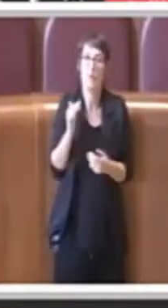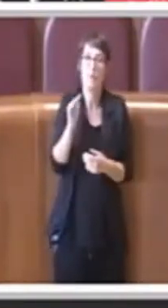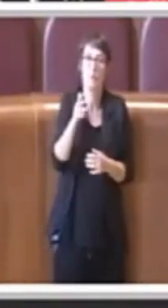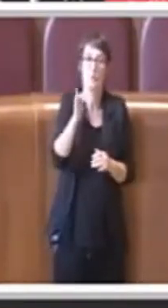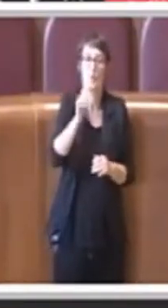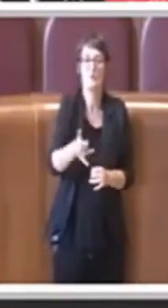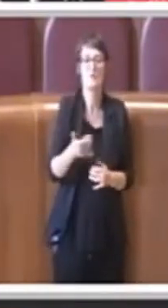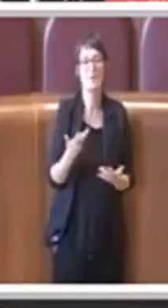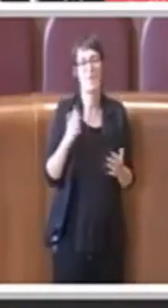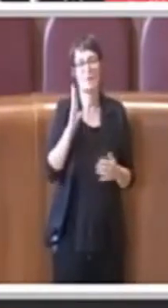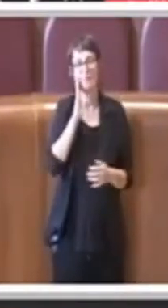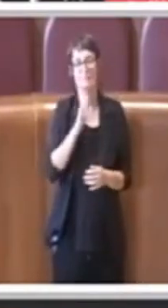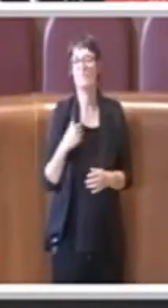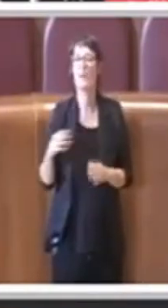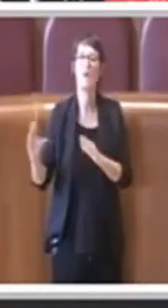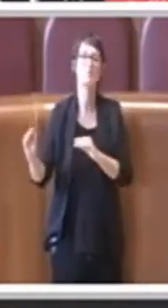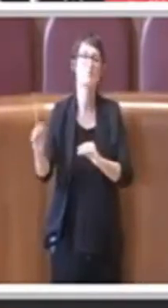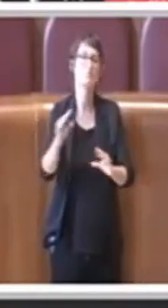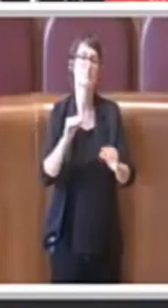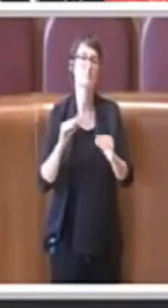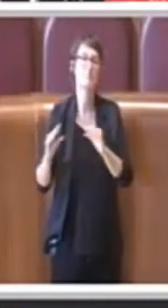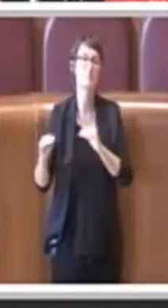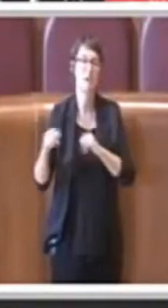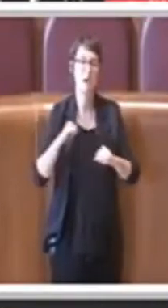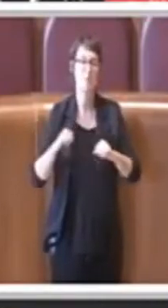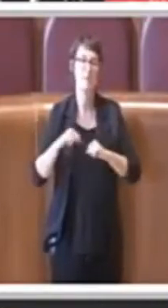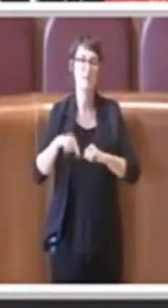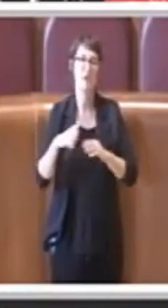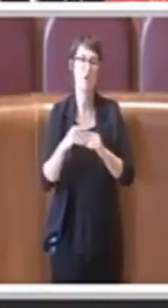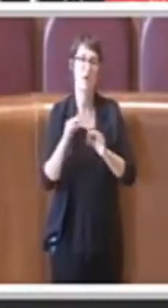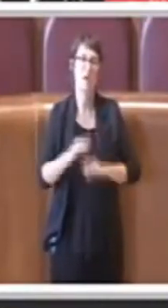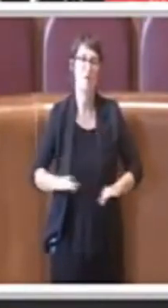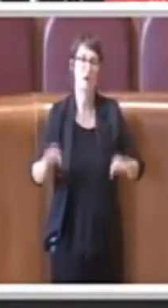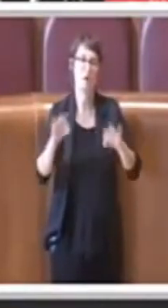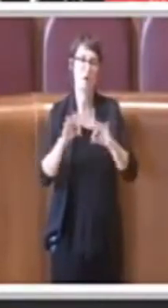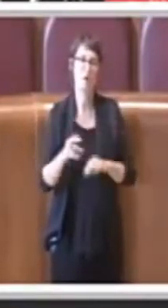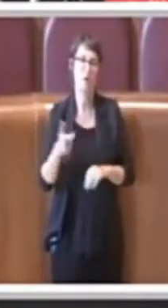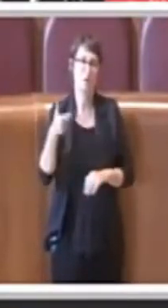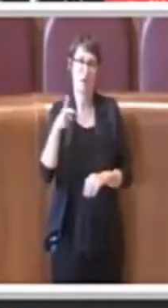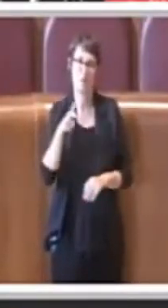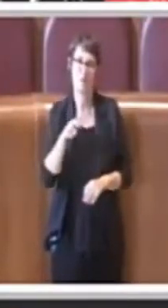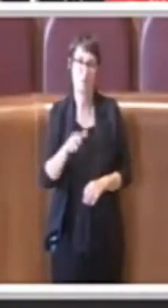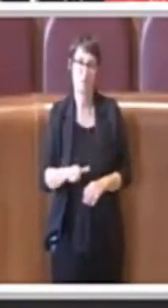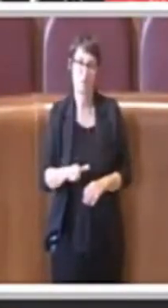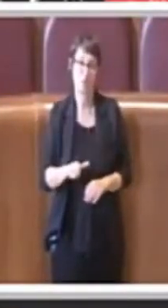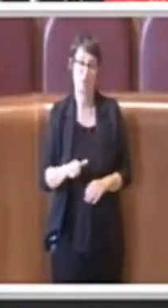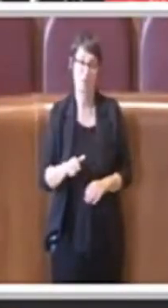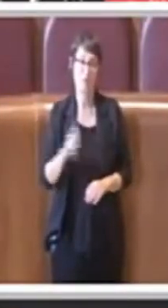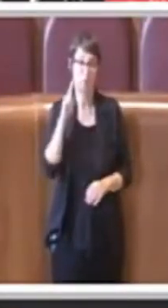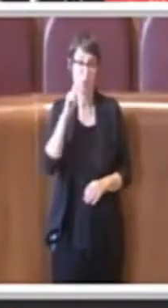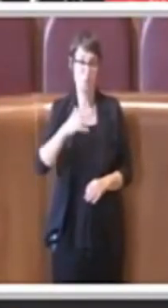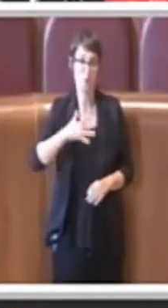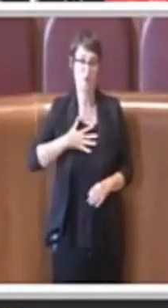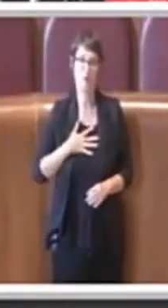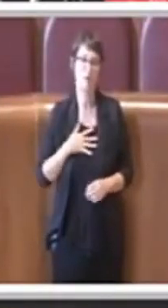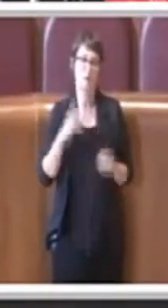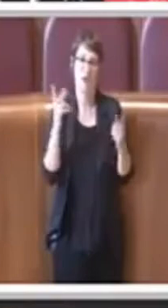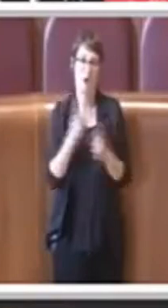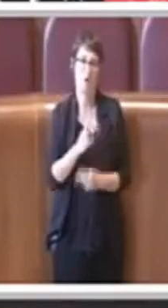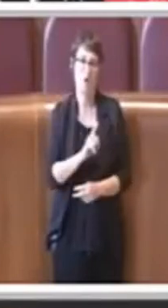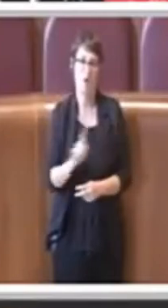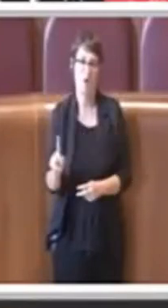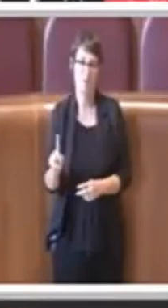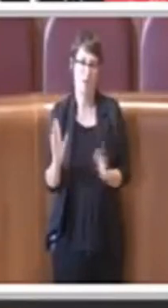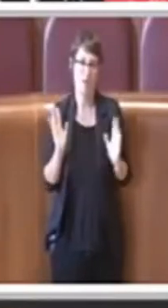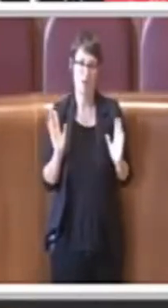dire in giro che questa amministrazione non ha fatto nulla, perché questa è una cosa che dal mio punto di vista non è assolutamente vera.